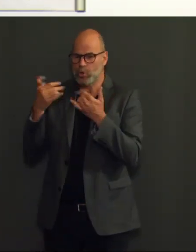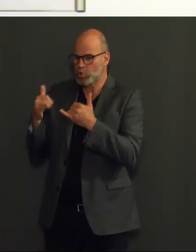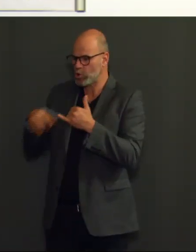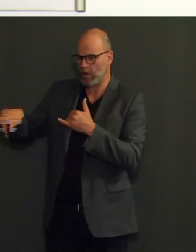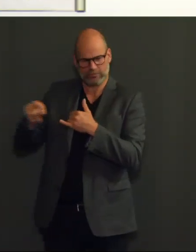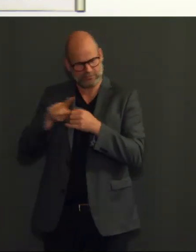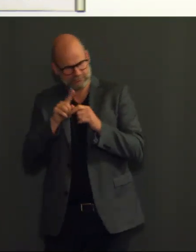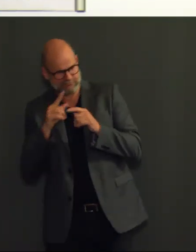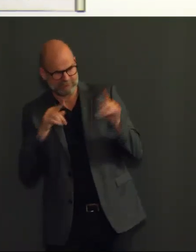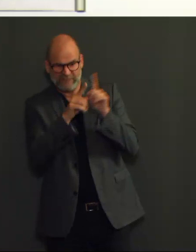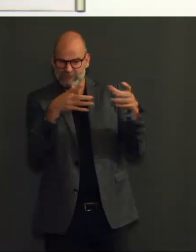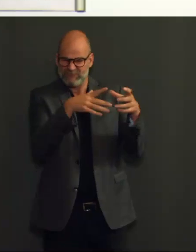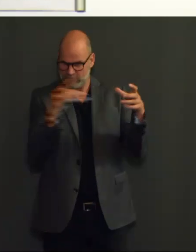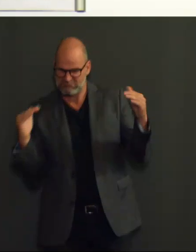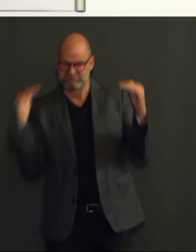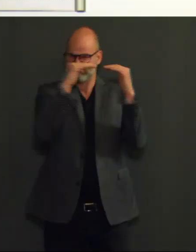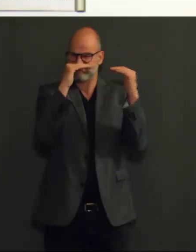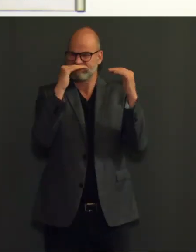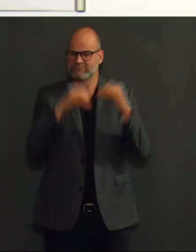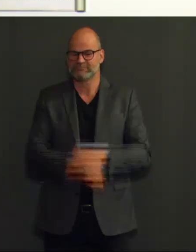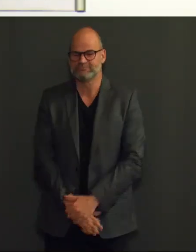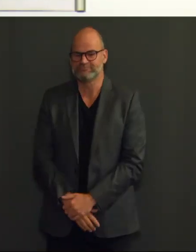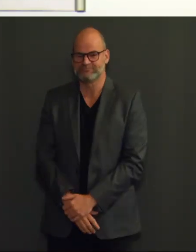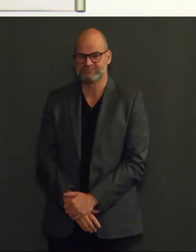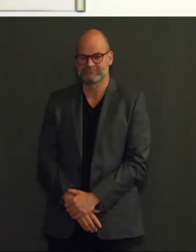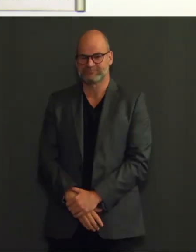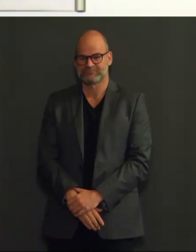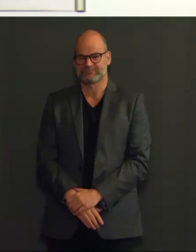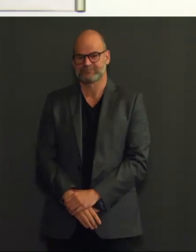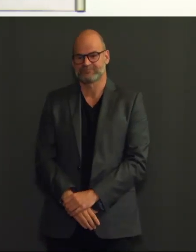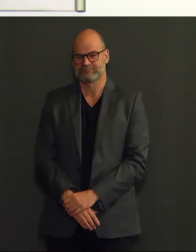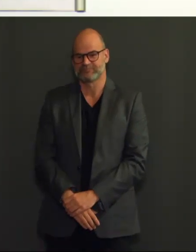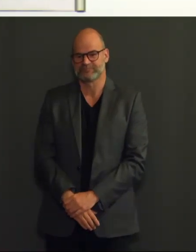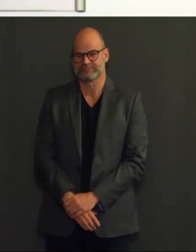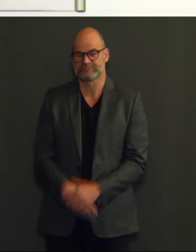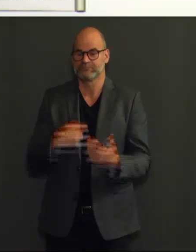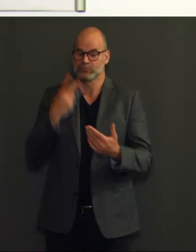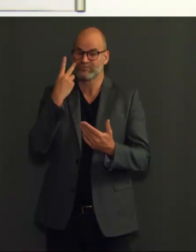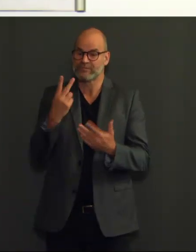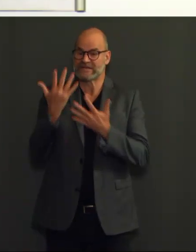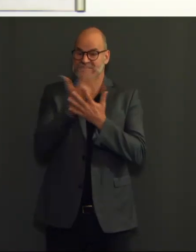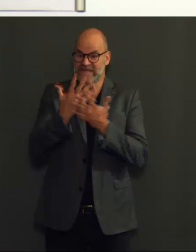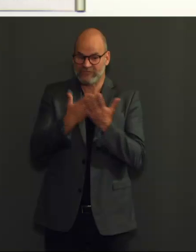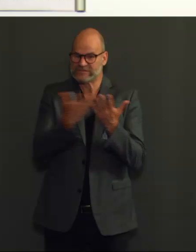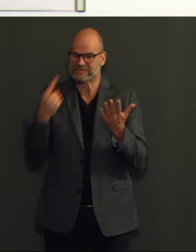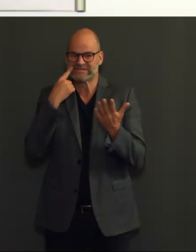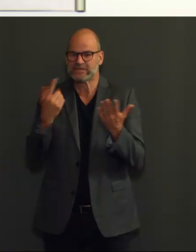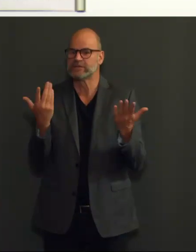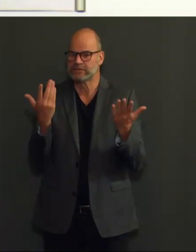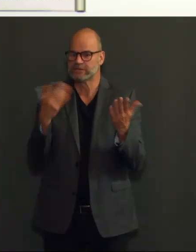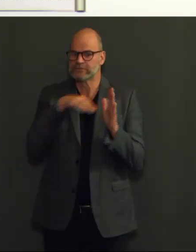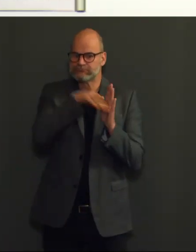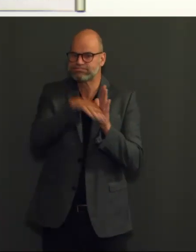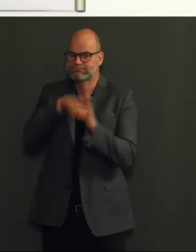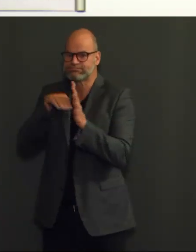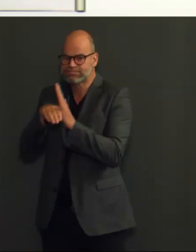Deze zeer hoge vaccinatiegraad heeft duidelijk een positief effect. Zeker op gebied van ziekenhuisopnames